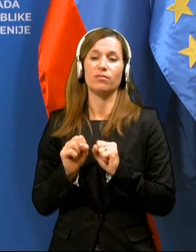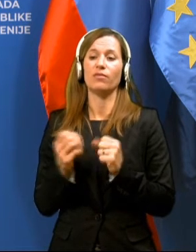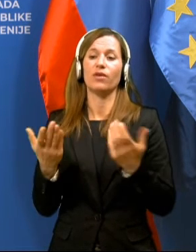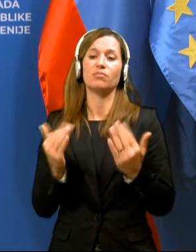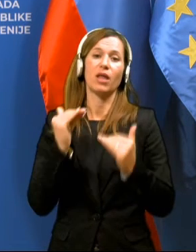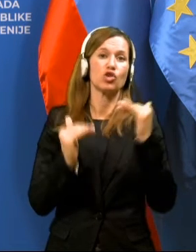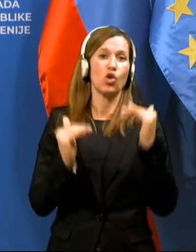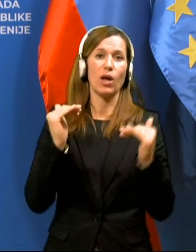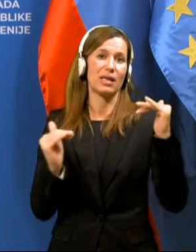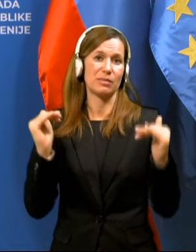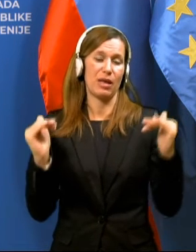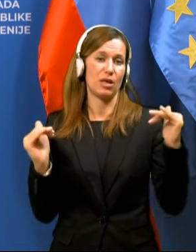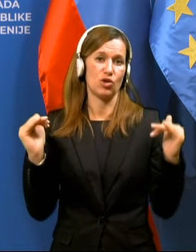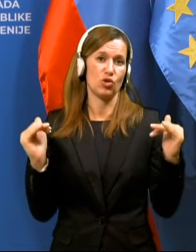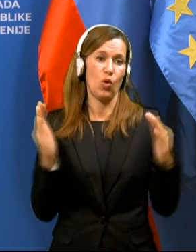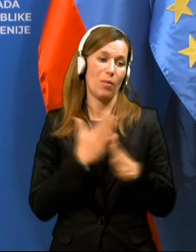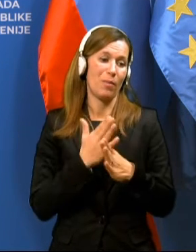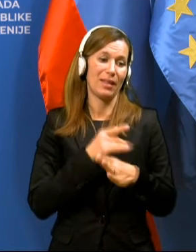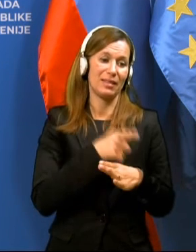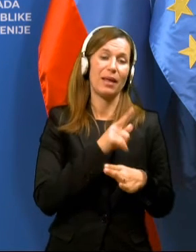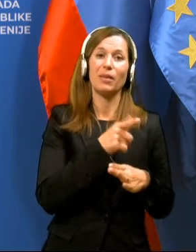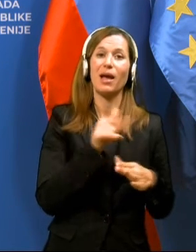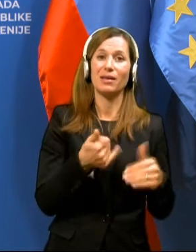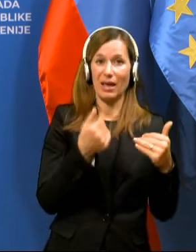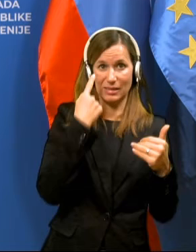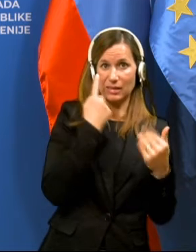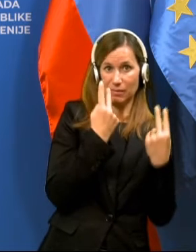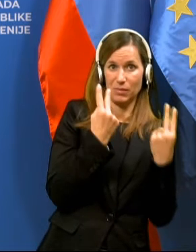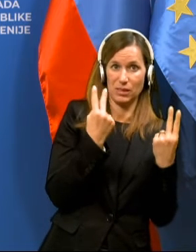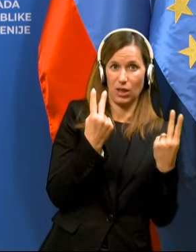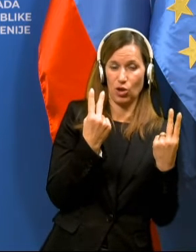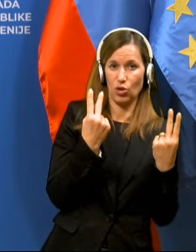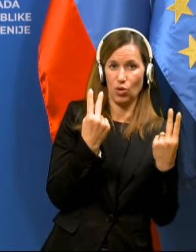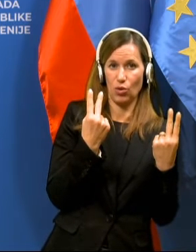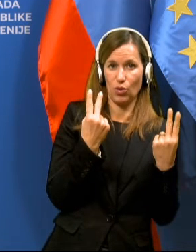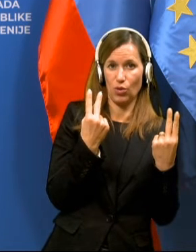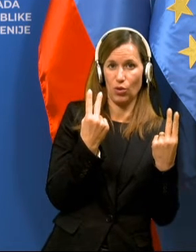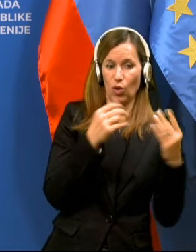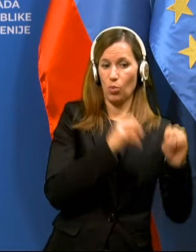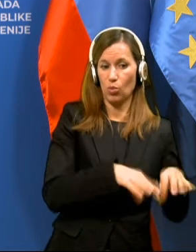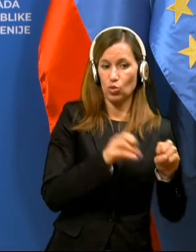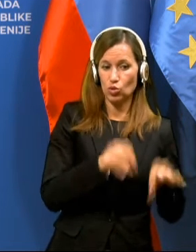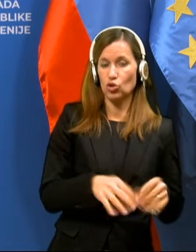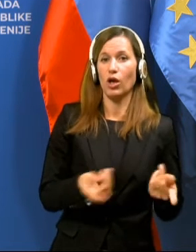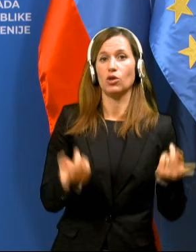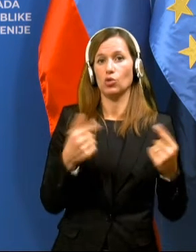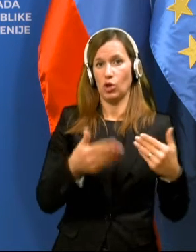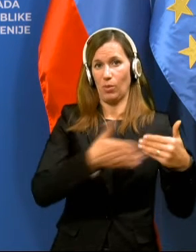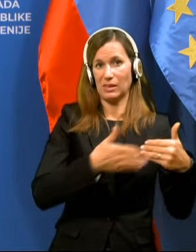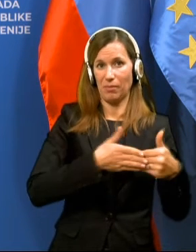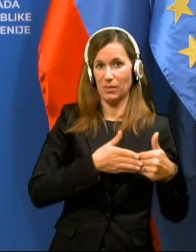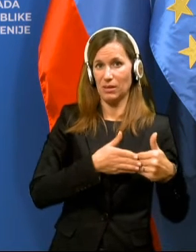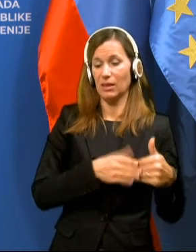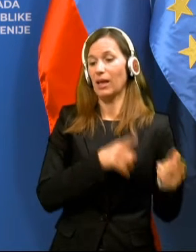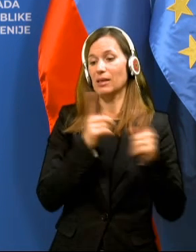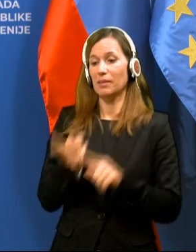sorazmerju med tem, kaj je smiselno opuščati oziroma zapirati in